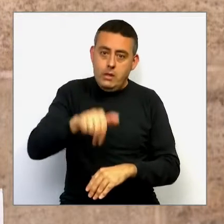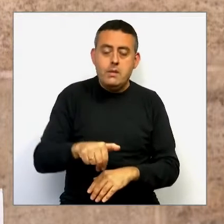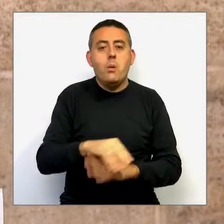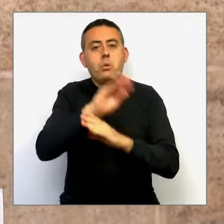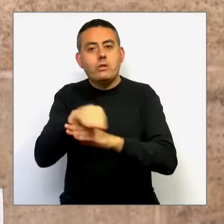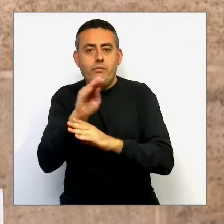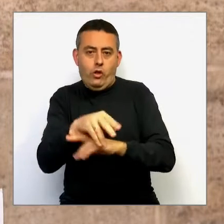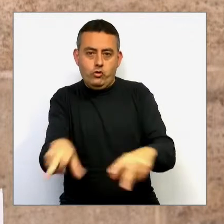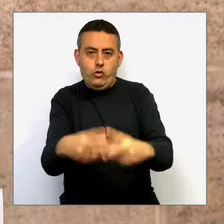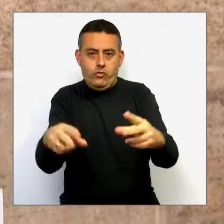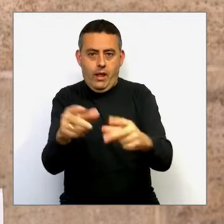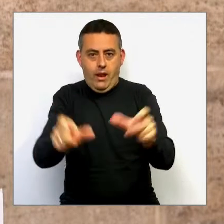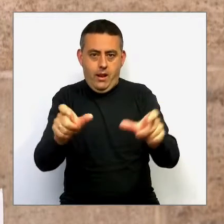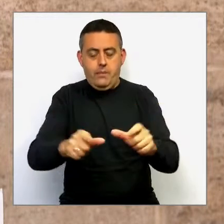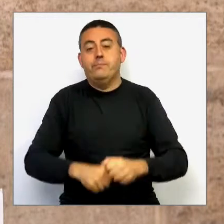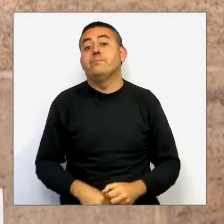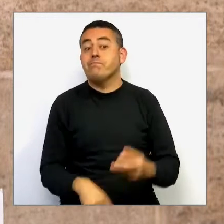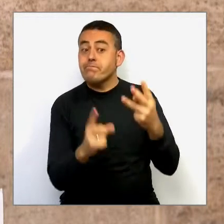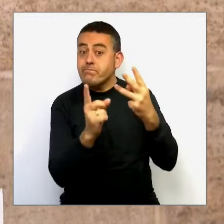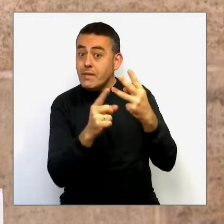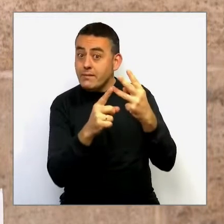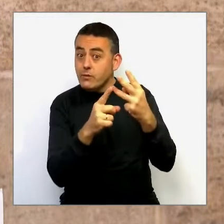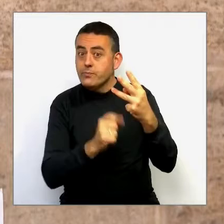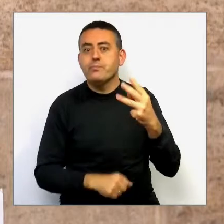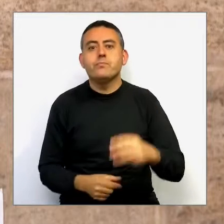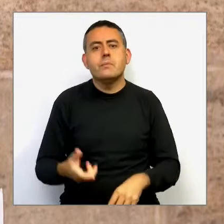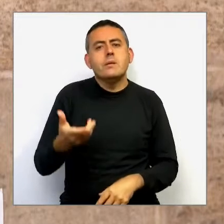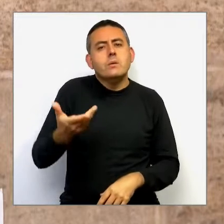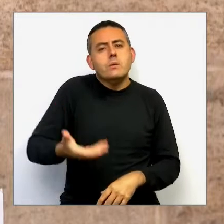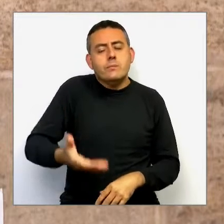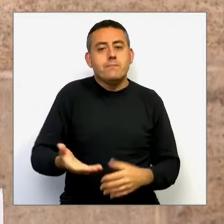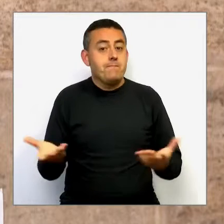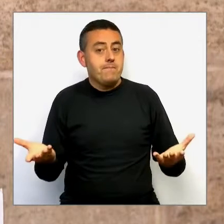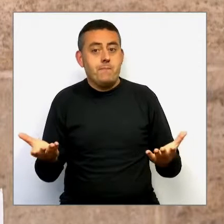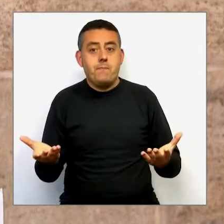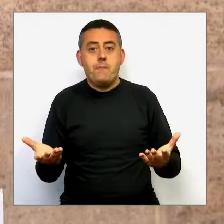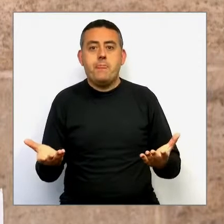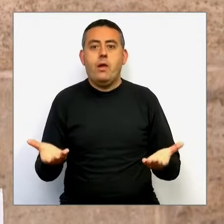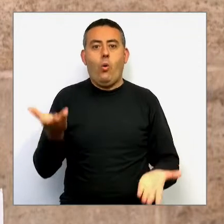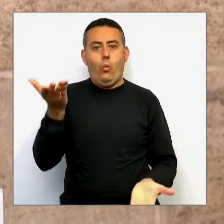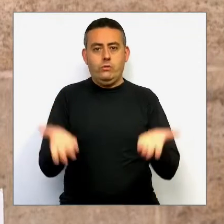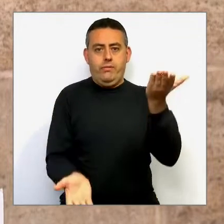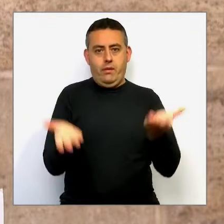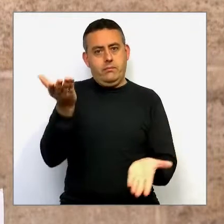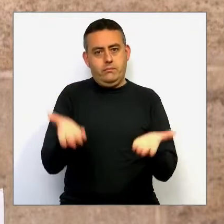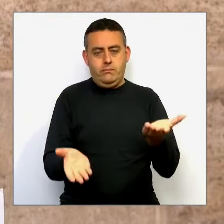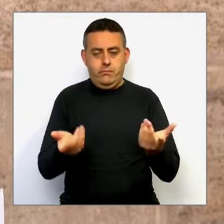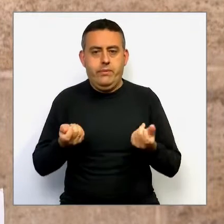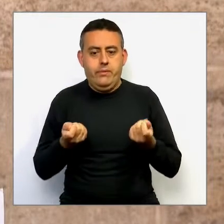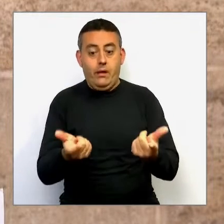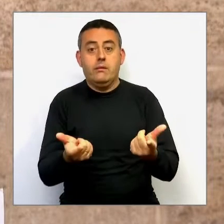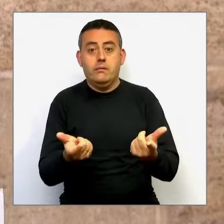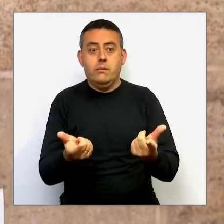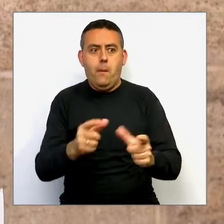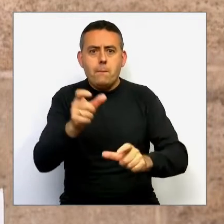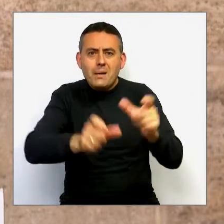I el tercer repte, fer justícia amb aquelles persones que, pitjor, ho estan passant.